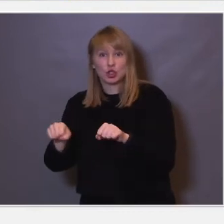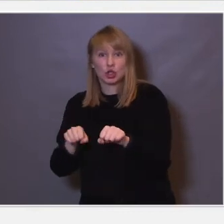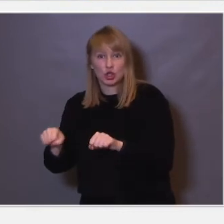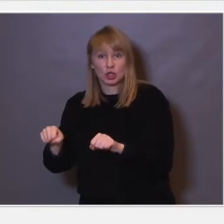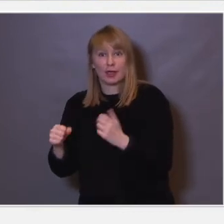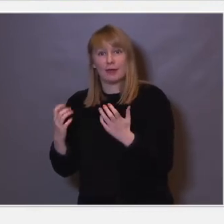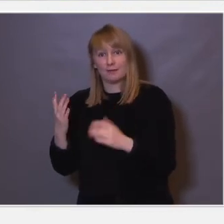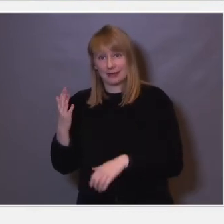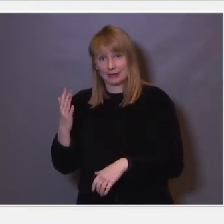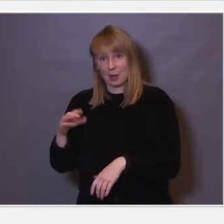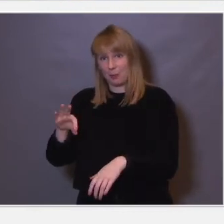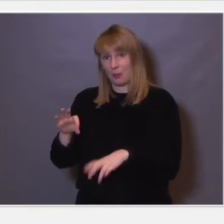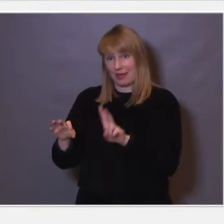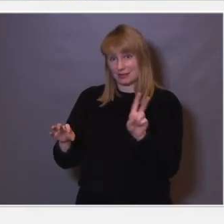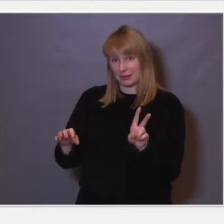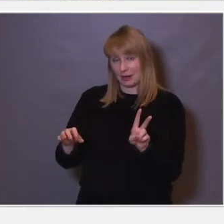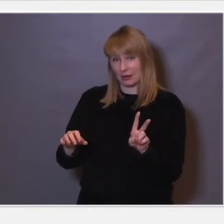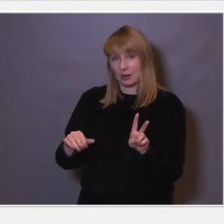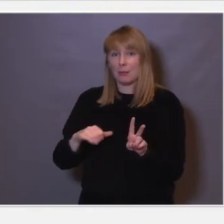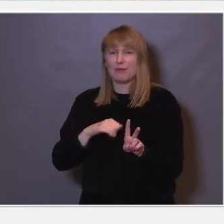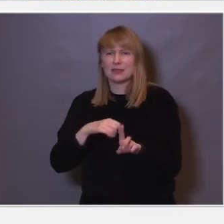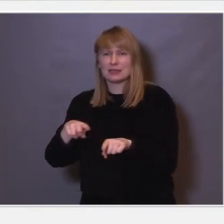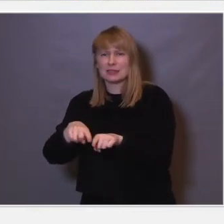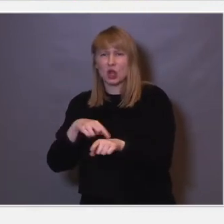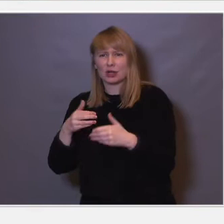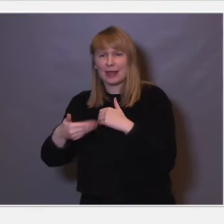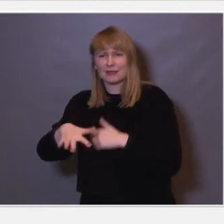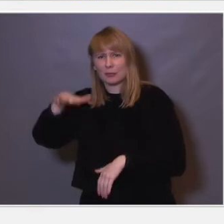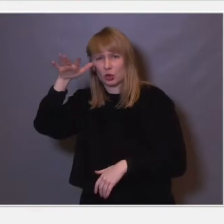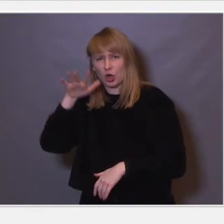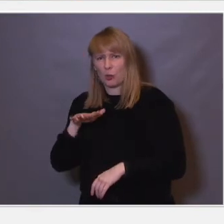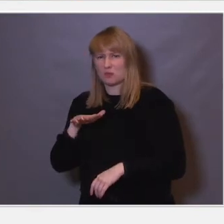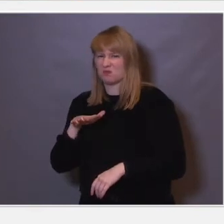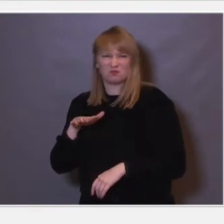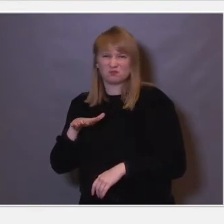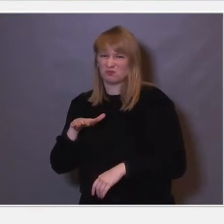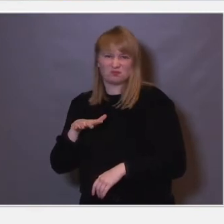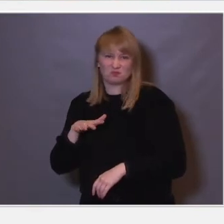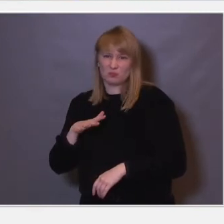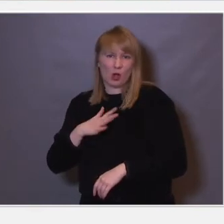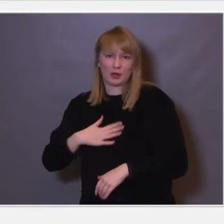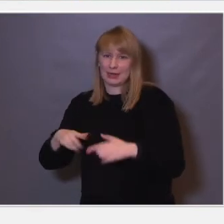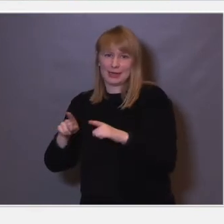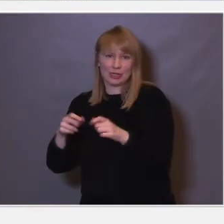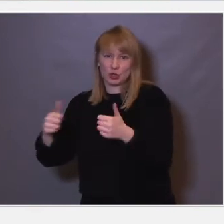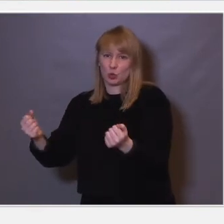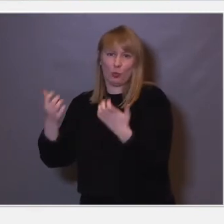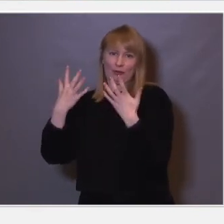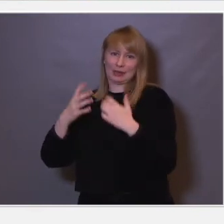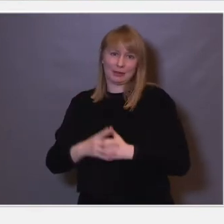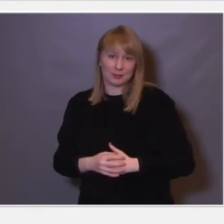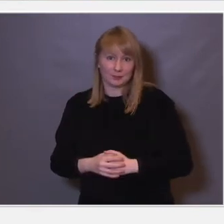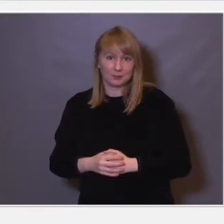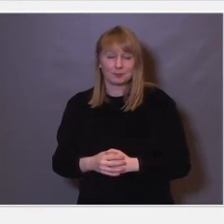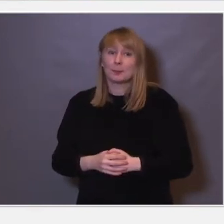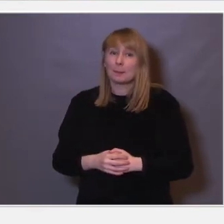fingrene som er på venstre hånd. Men hvis man starter etter man er 15 år, så har det ikke lenger så mye å si. Så da